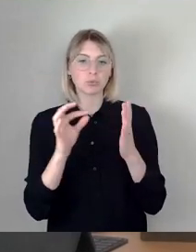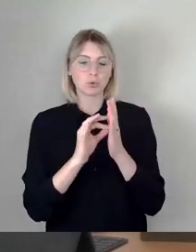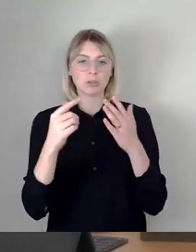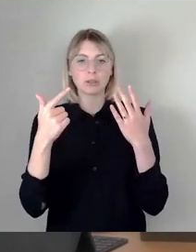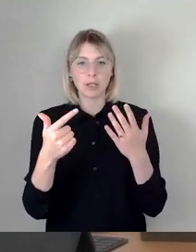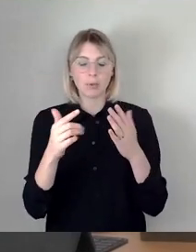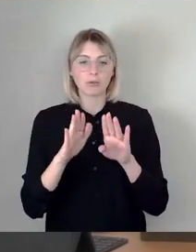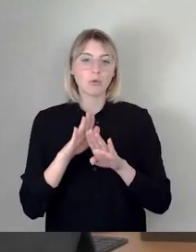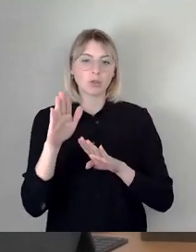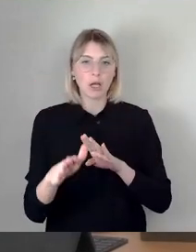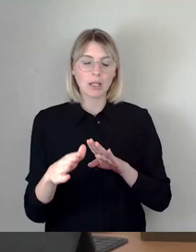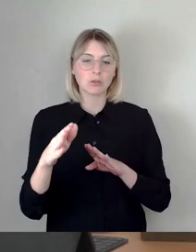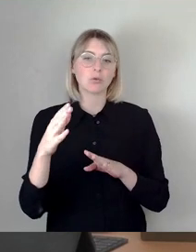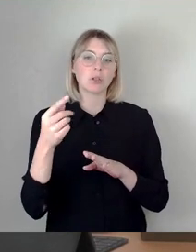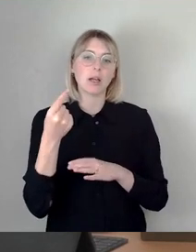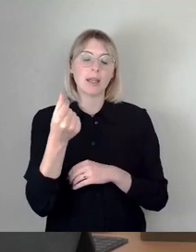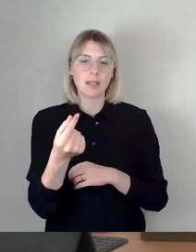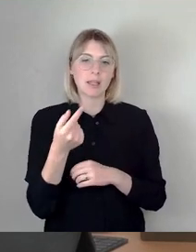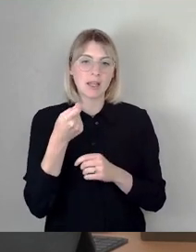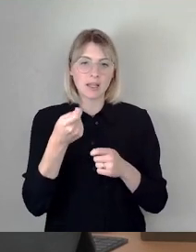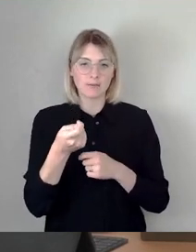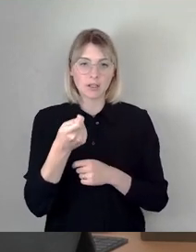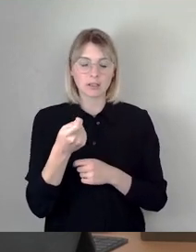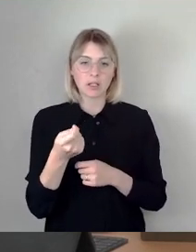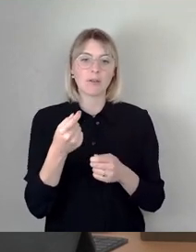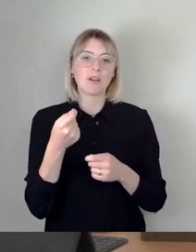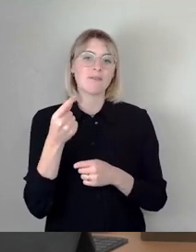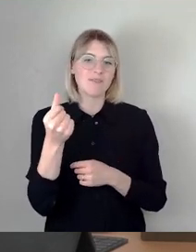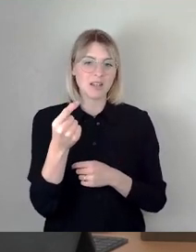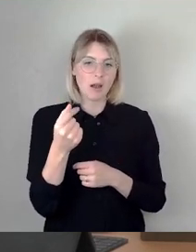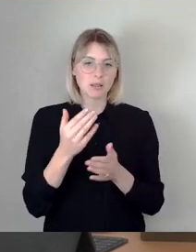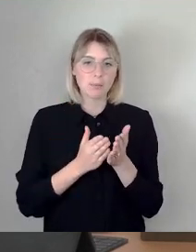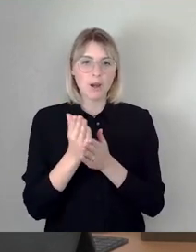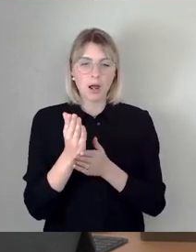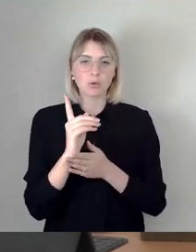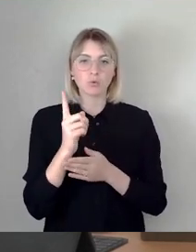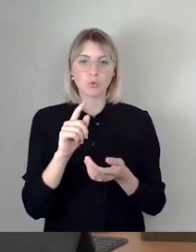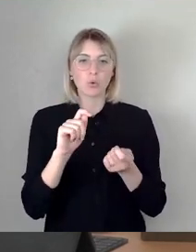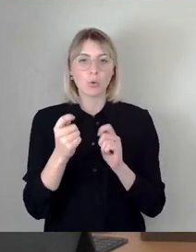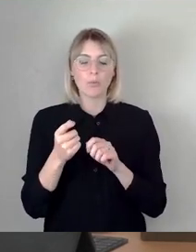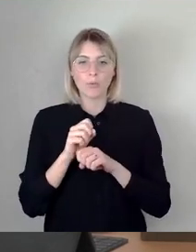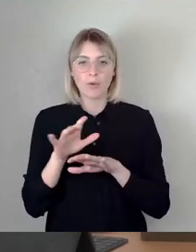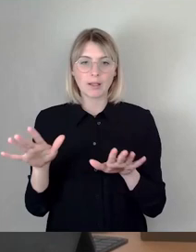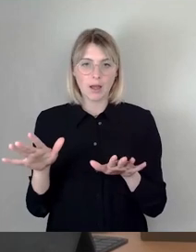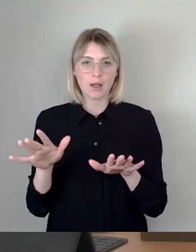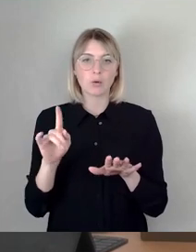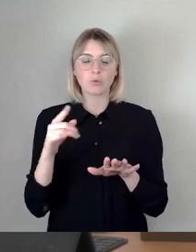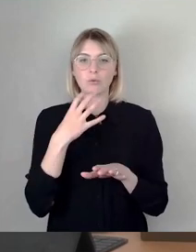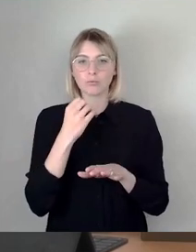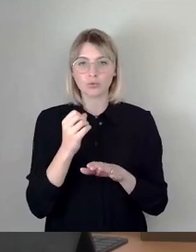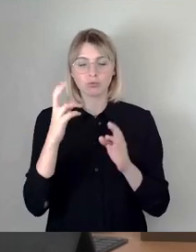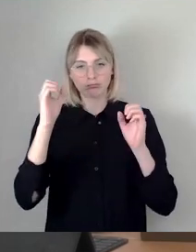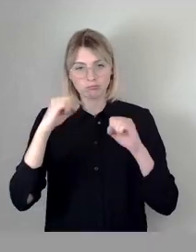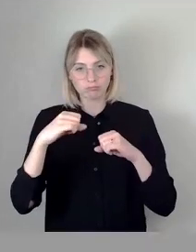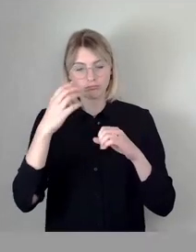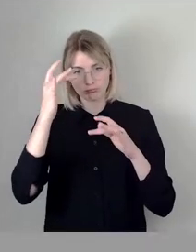investiven Finanzplanung und entsprechende Umverteilung. Wer hier dem federführenden Ausschussbericht zustimmen möchte, den bitte ich jetzt um das